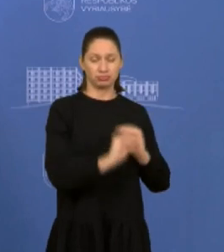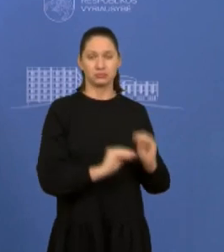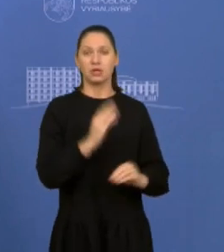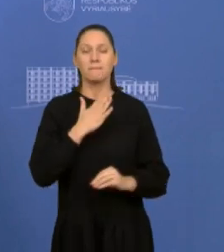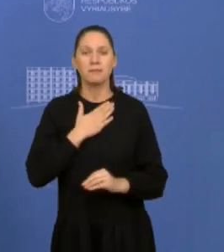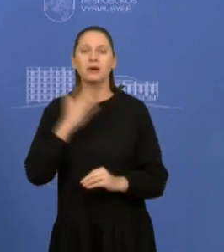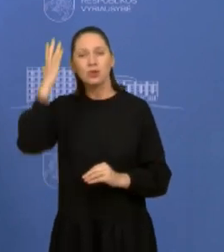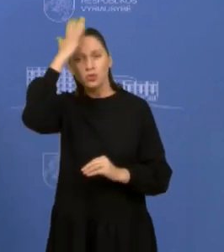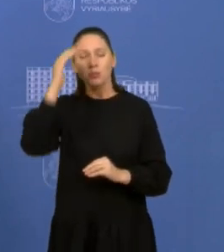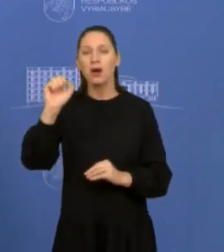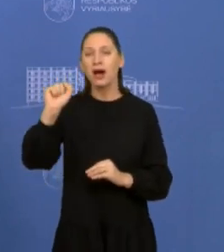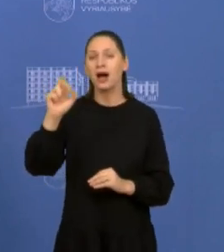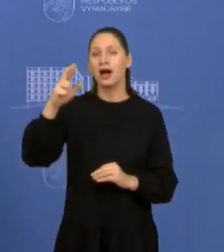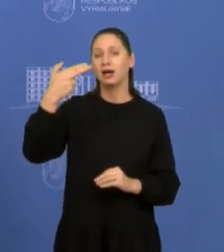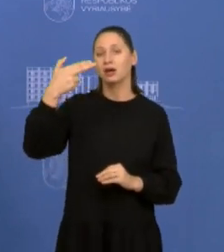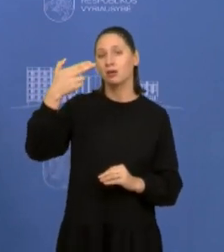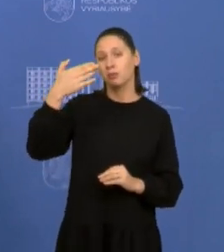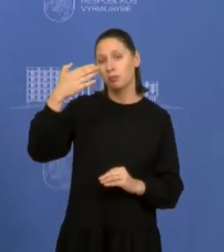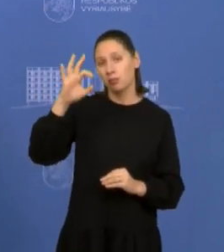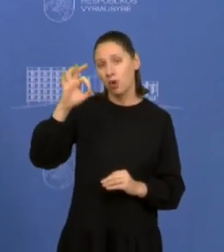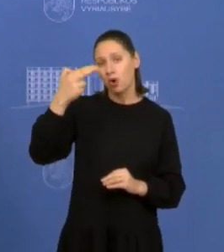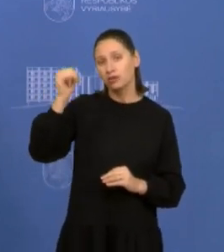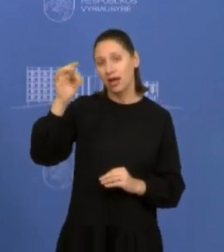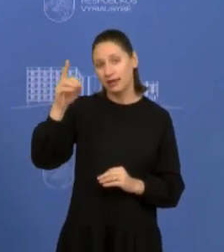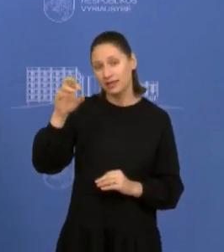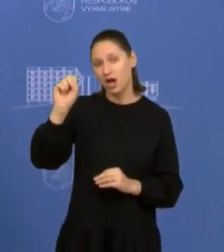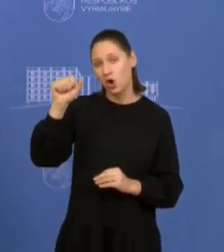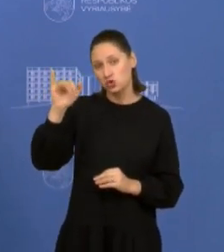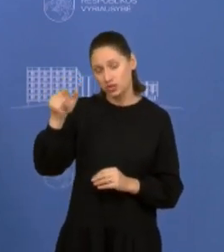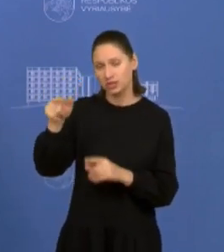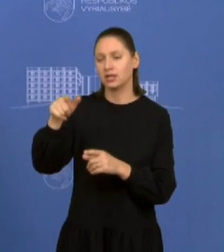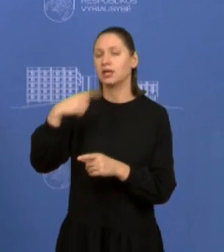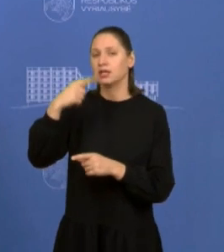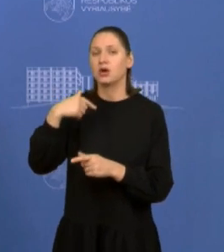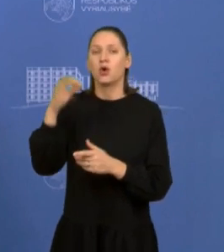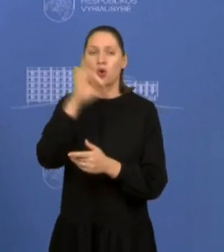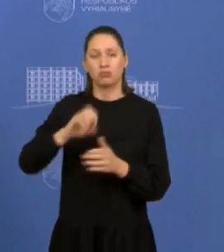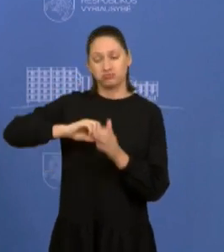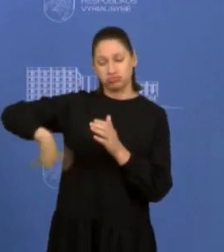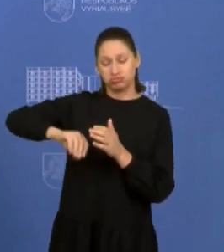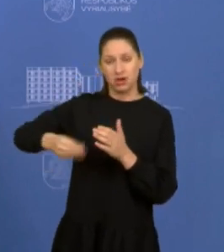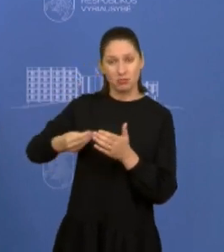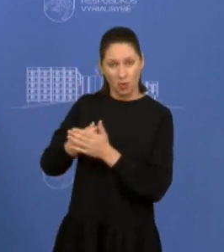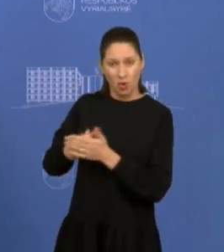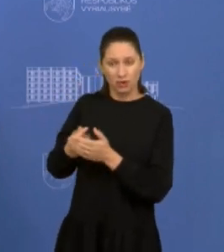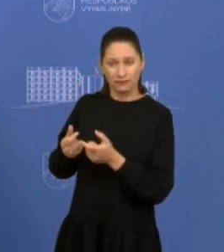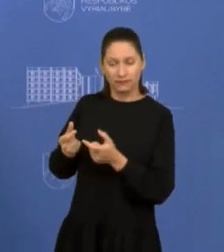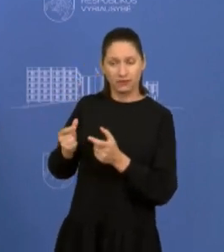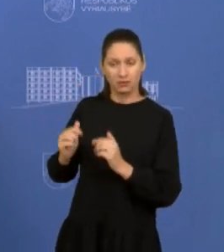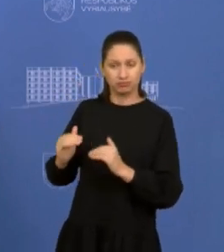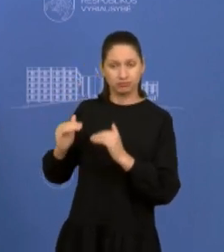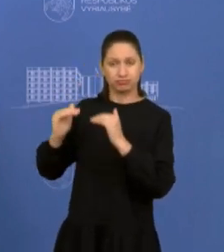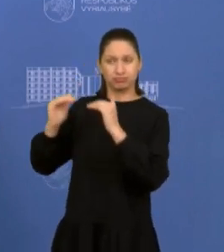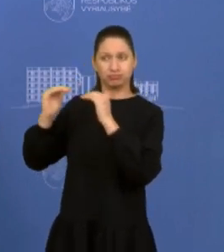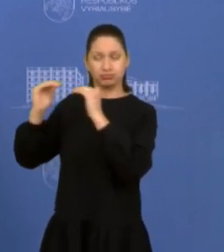Man atrodo, aušrinė ar manai, tai gerai patikslino, kad lūtėstis yra, kad įvedant taršos motiščius didesnius, mažėtų